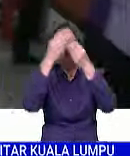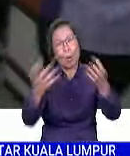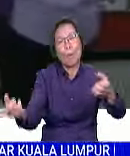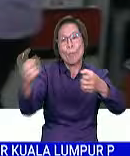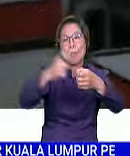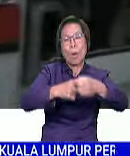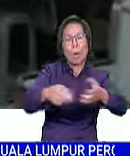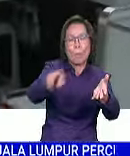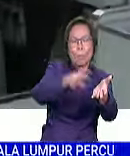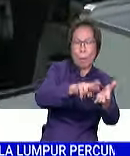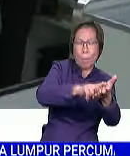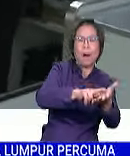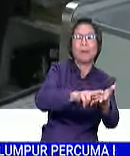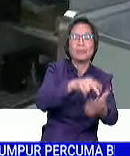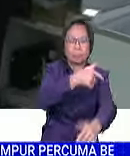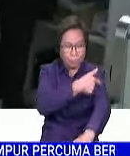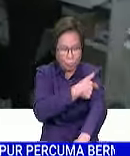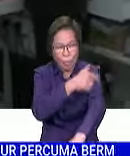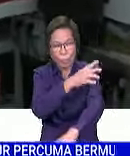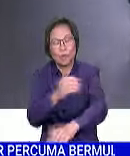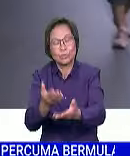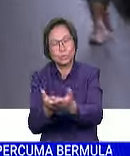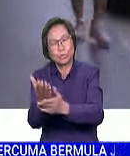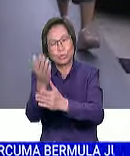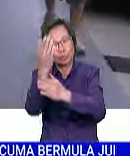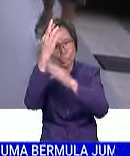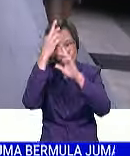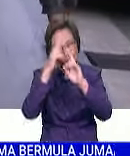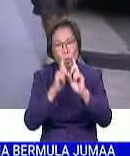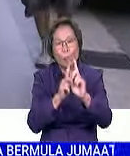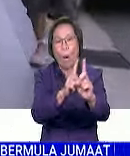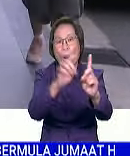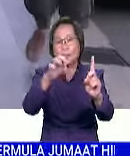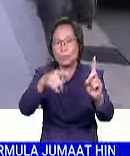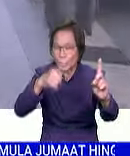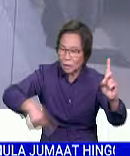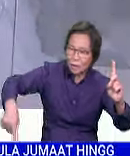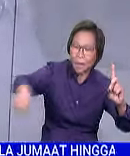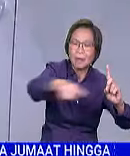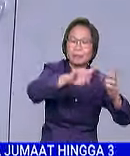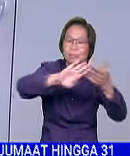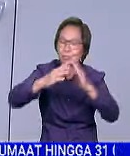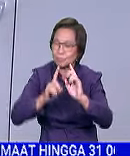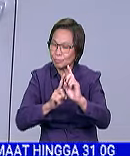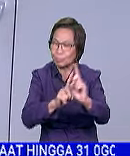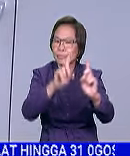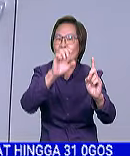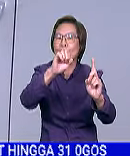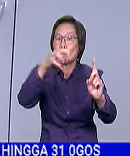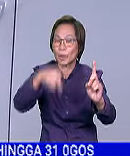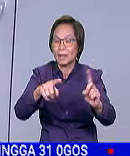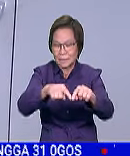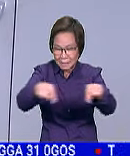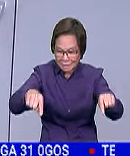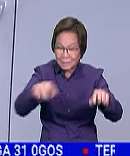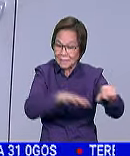berkaitan pendaptaran vaksinasi dan seterusnya pematuhan SOP di kalangan masyarakat di sekitar daerah